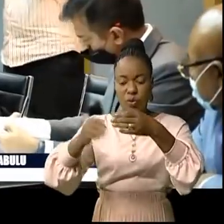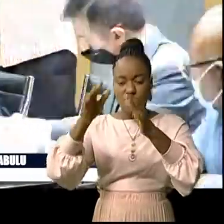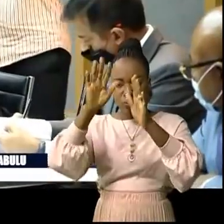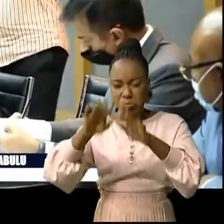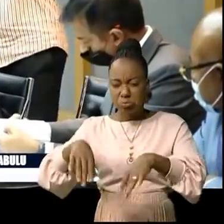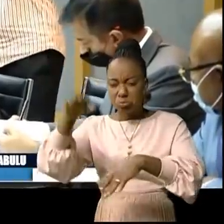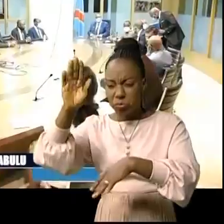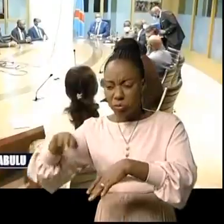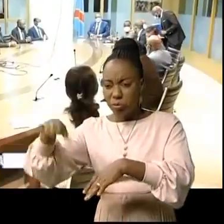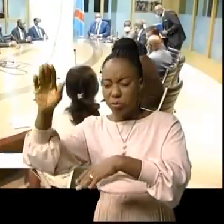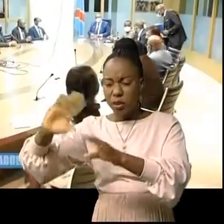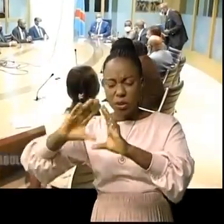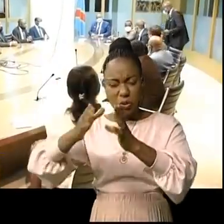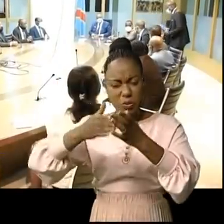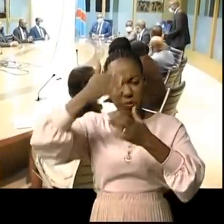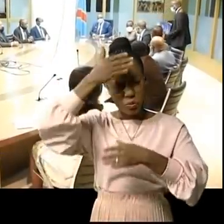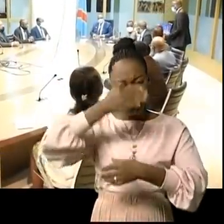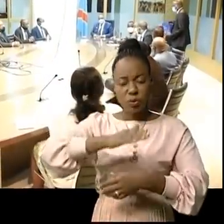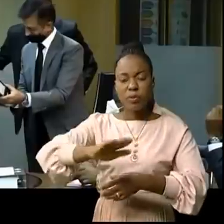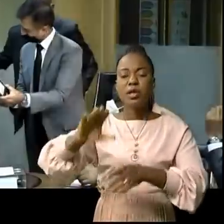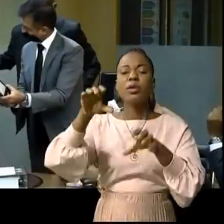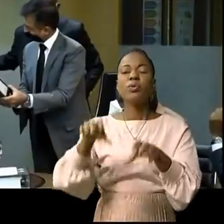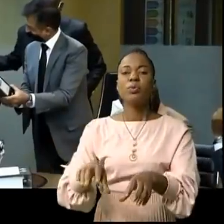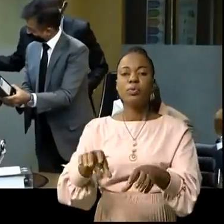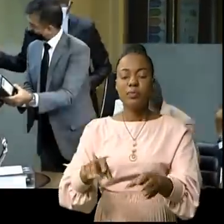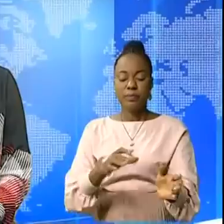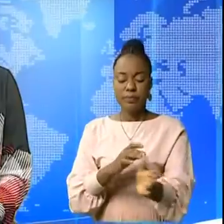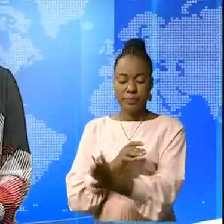modernisation des infrastructures sanitaires en RDC.